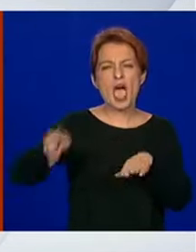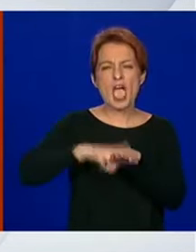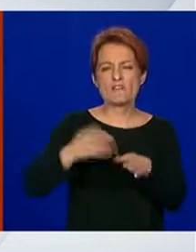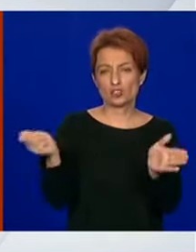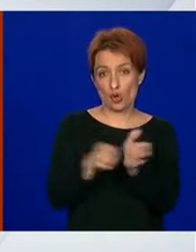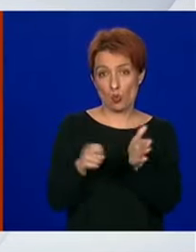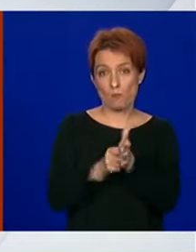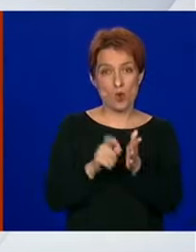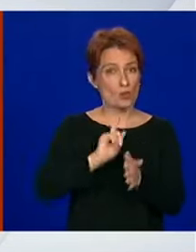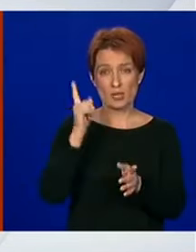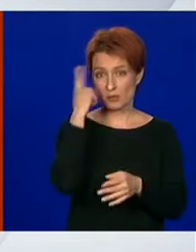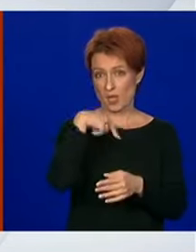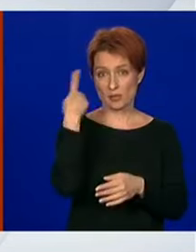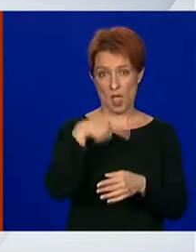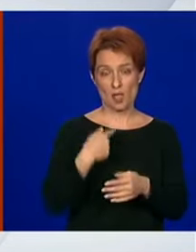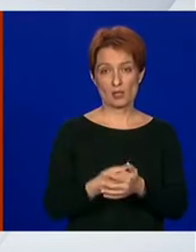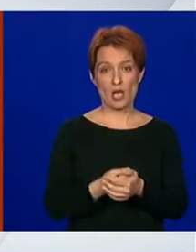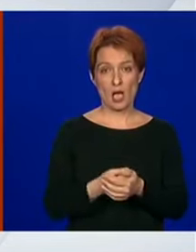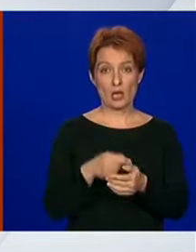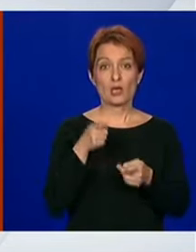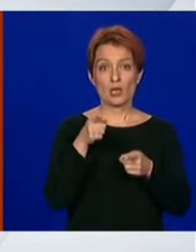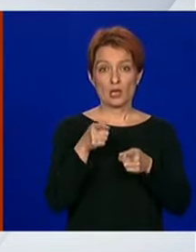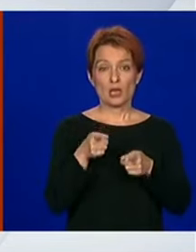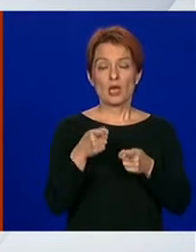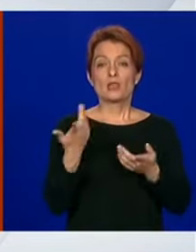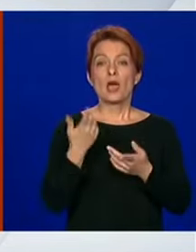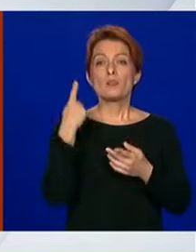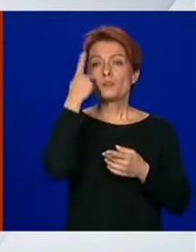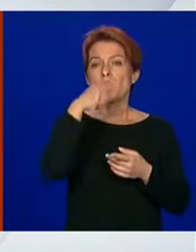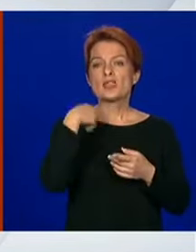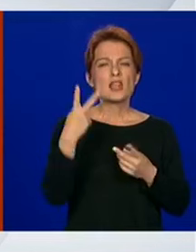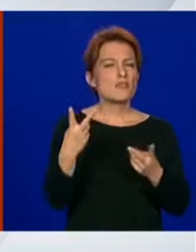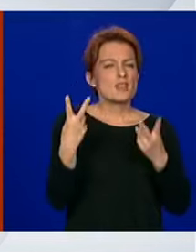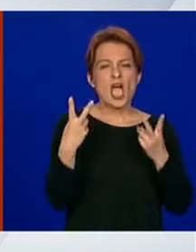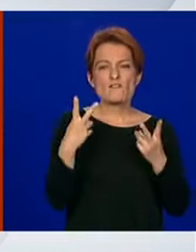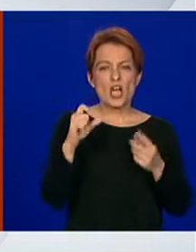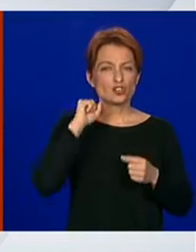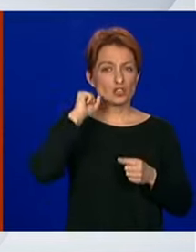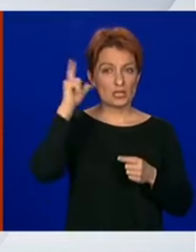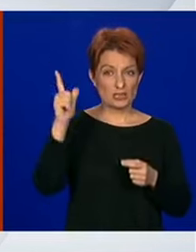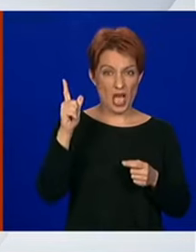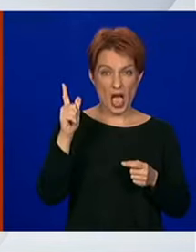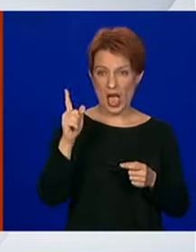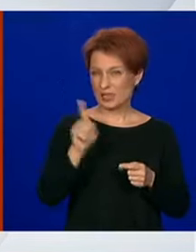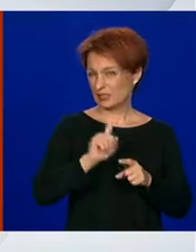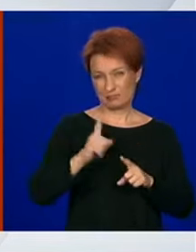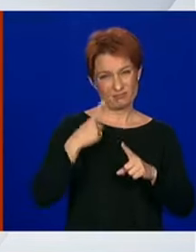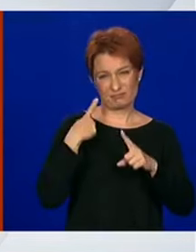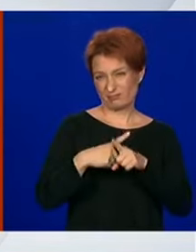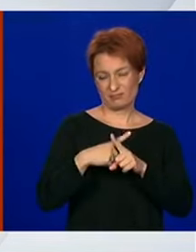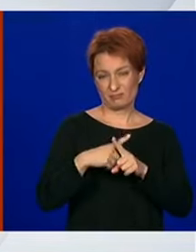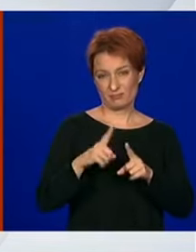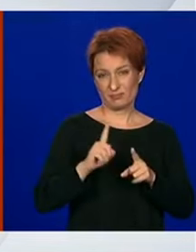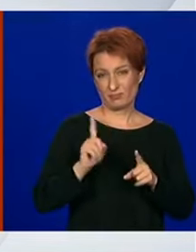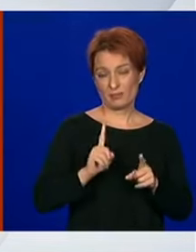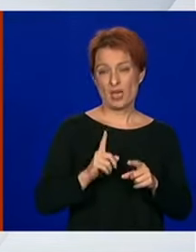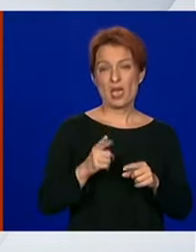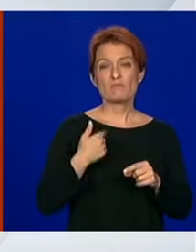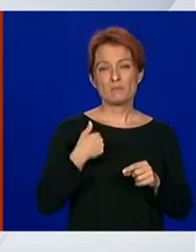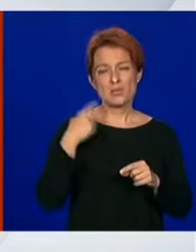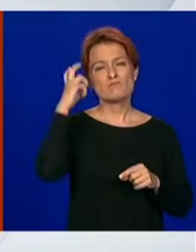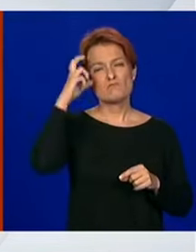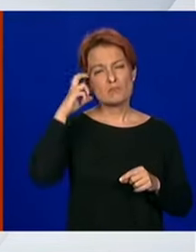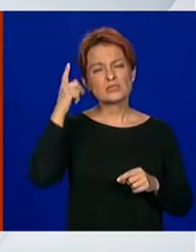Dakle, taj argument da je nedjelja najvažniji dan po nama ne stoji a mi smatramo da